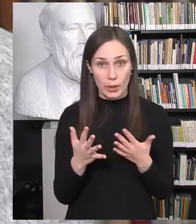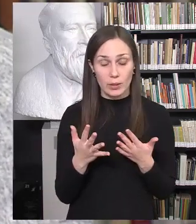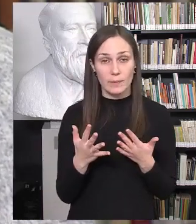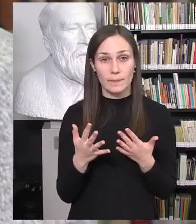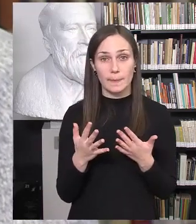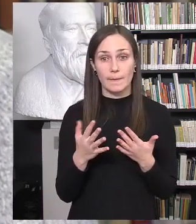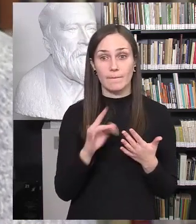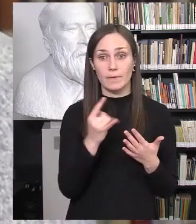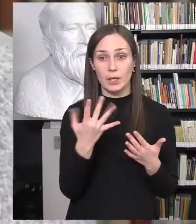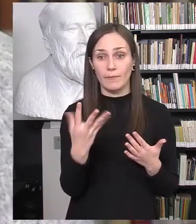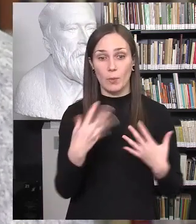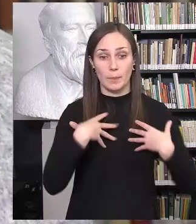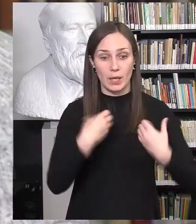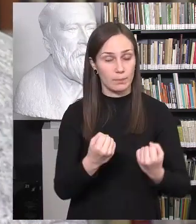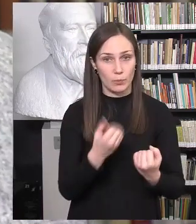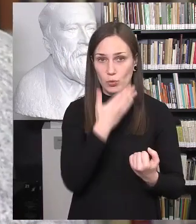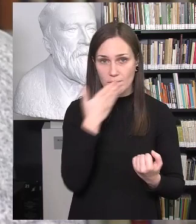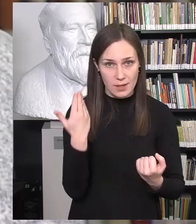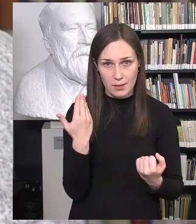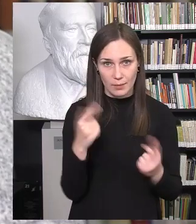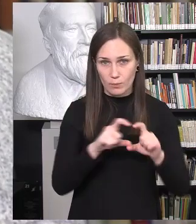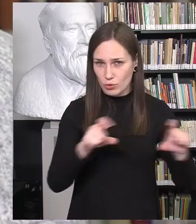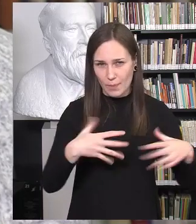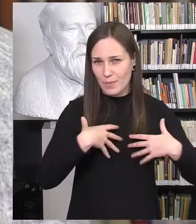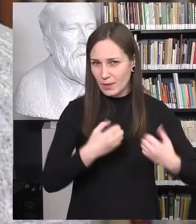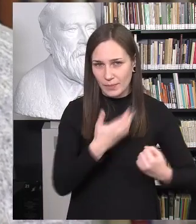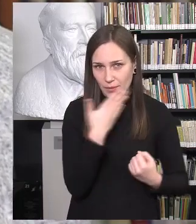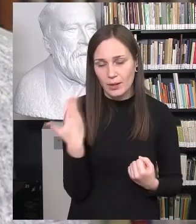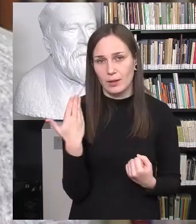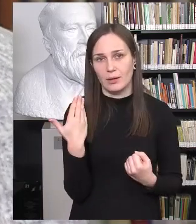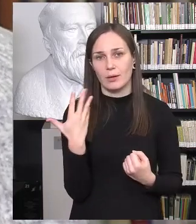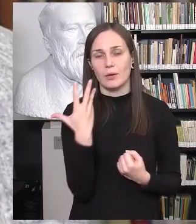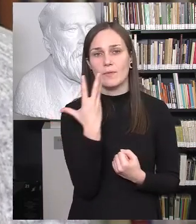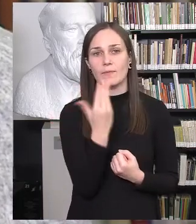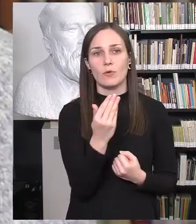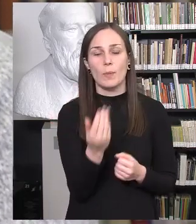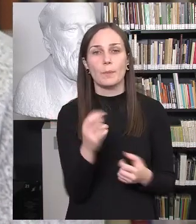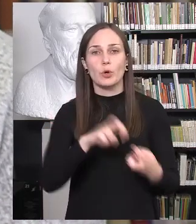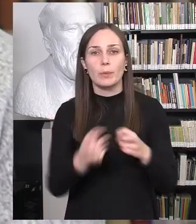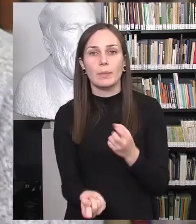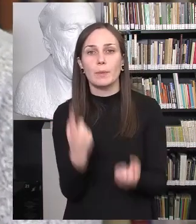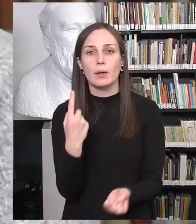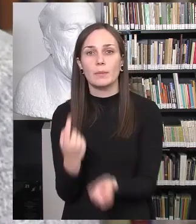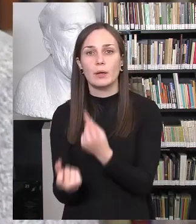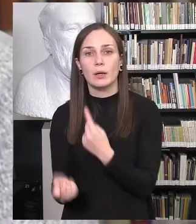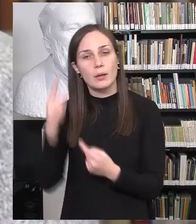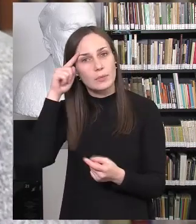dėlto nepatiria to prieimimą mokyklose, tai tada atsiranda tokios problemos, kaip visos